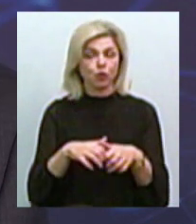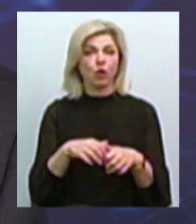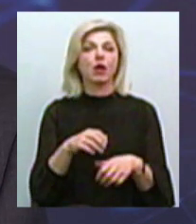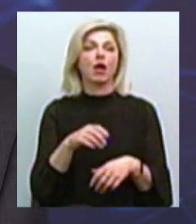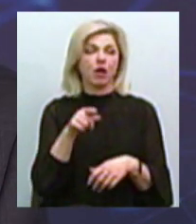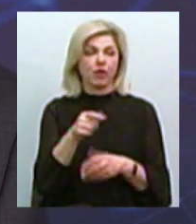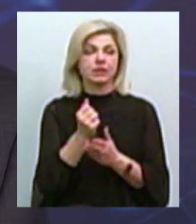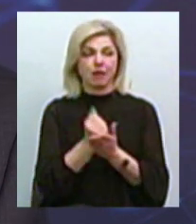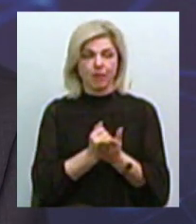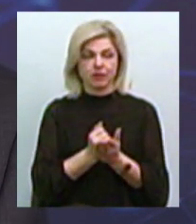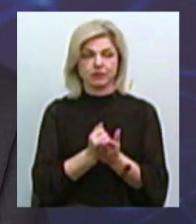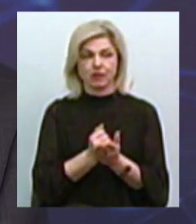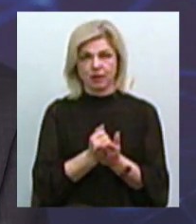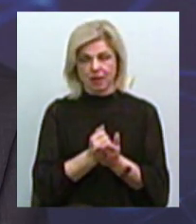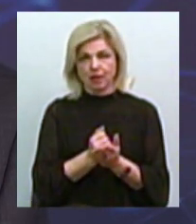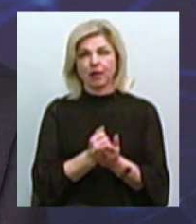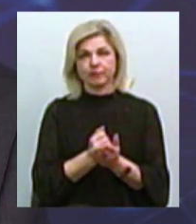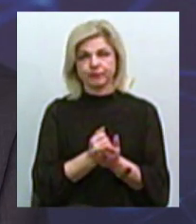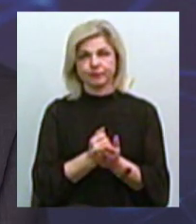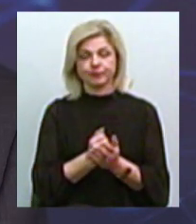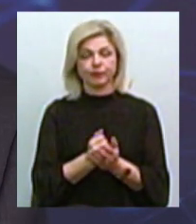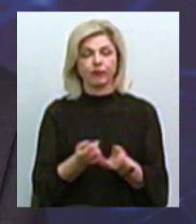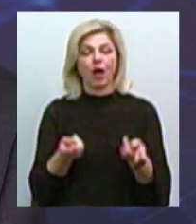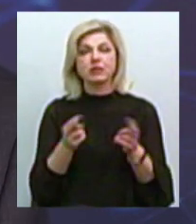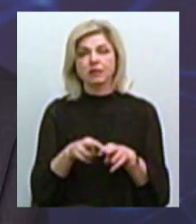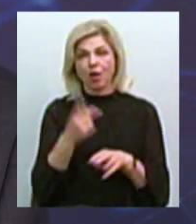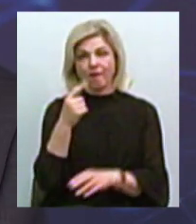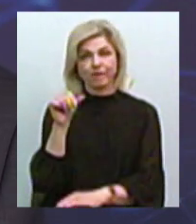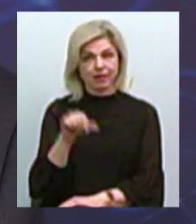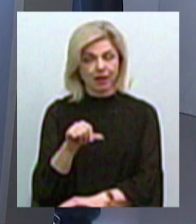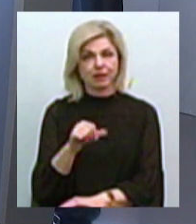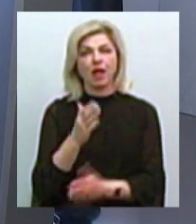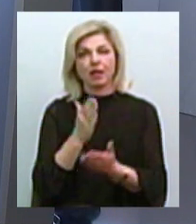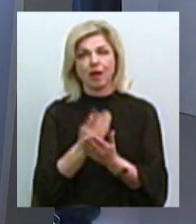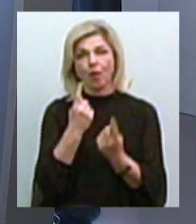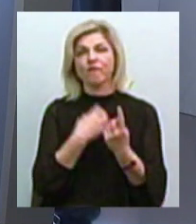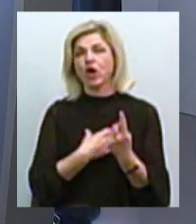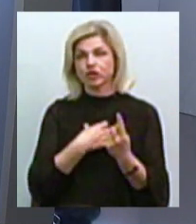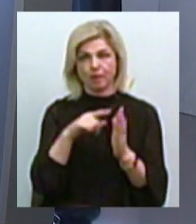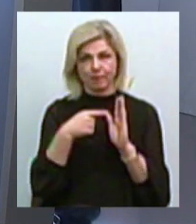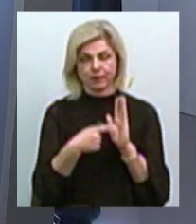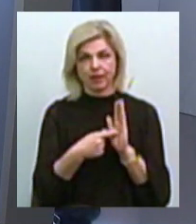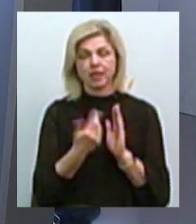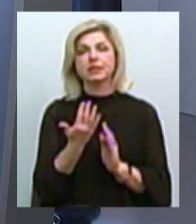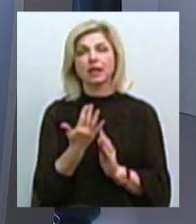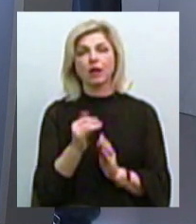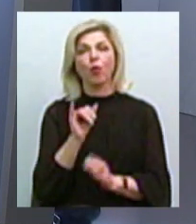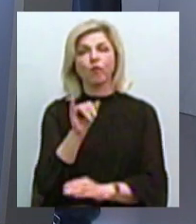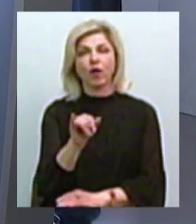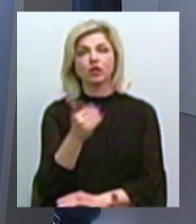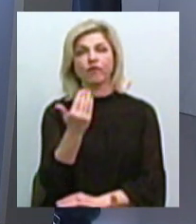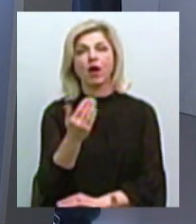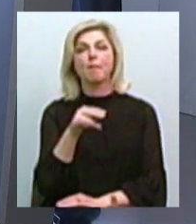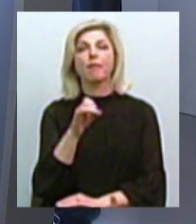запас хода этот троллейбус. У нас остается хвилина, но есть еще очень важное вопрос. Будь ласка, сколько у вашего